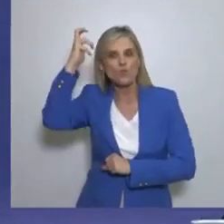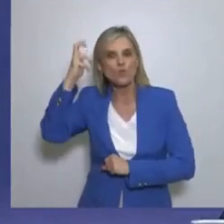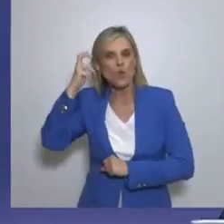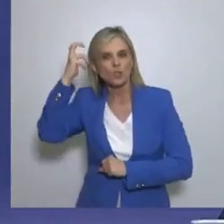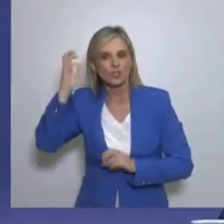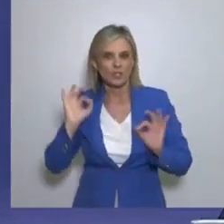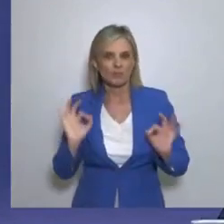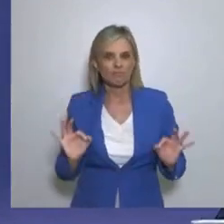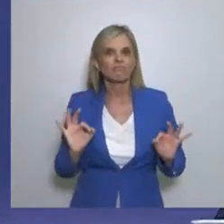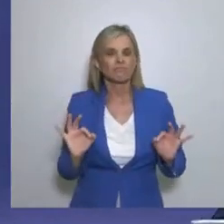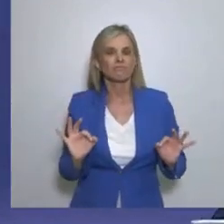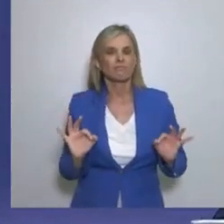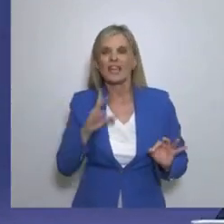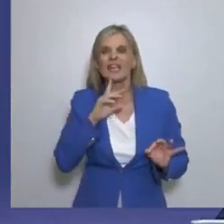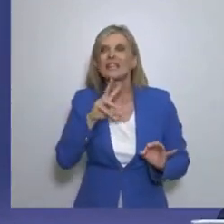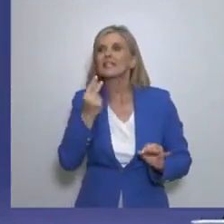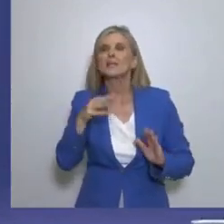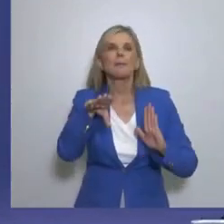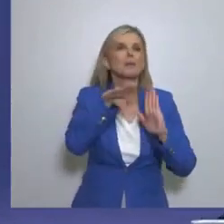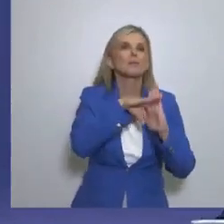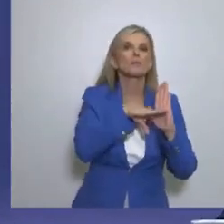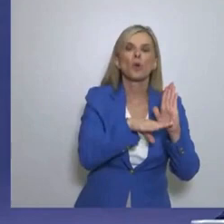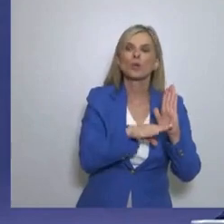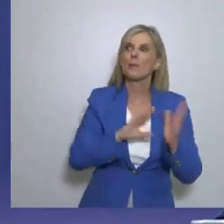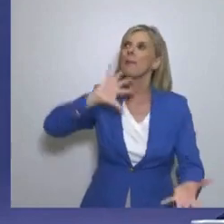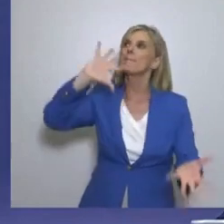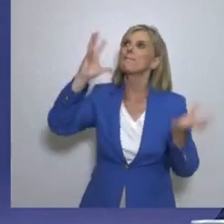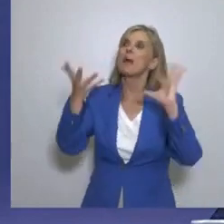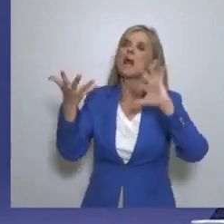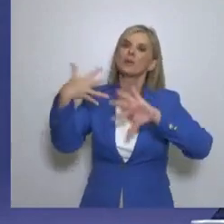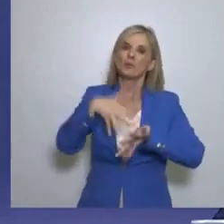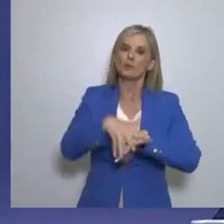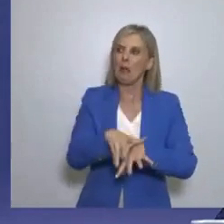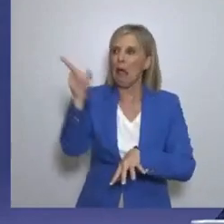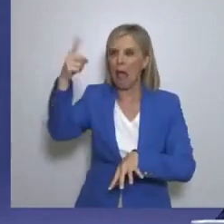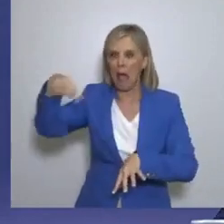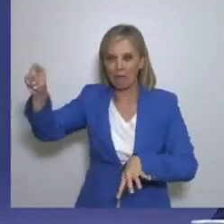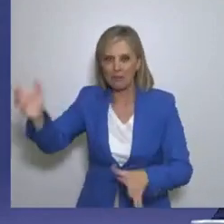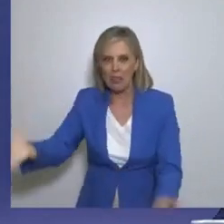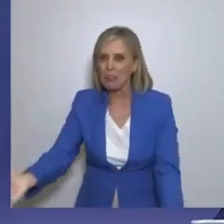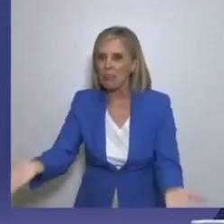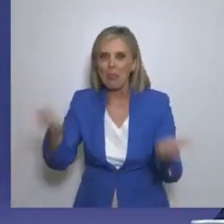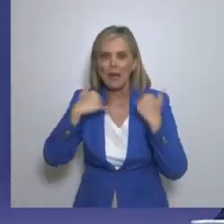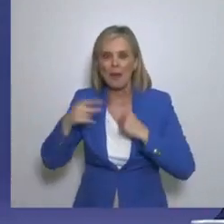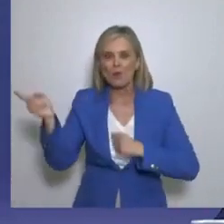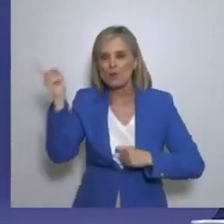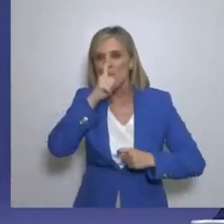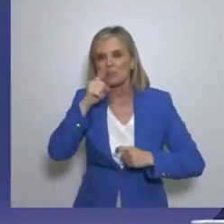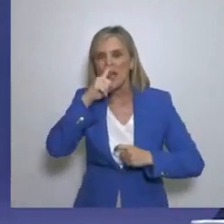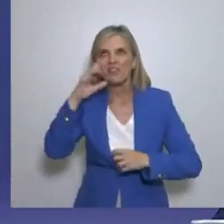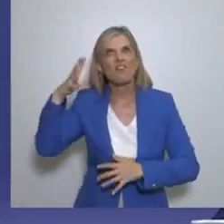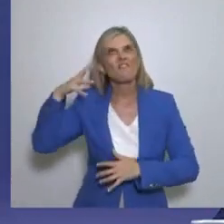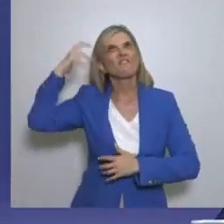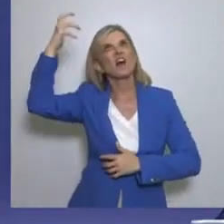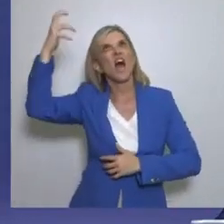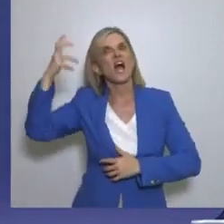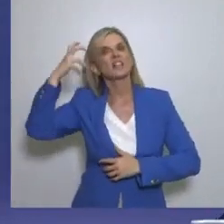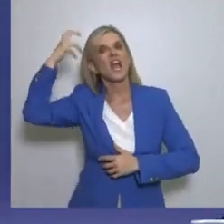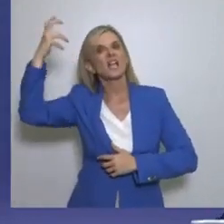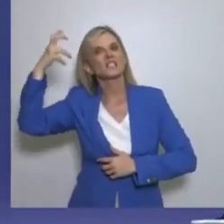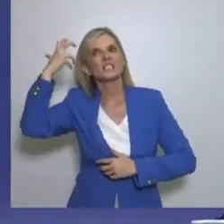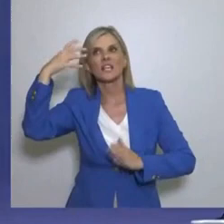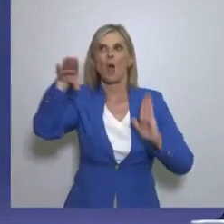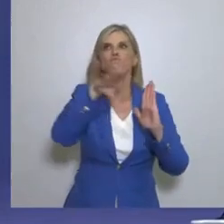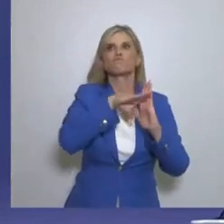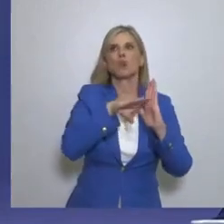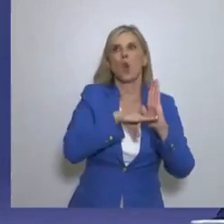μόνο η γνώση Άρα είναι ανύπαρτη και δημιουργούν αγέντες τελείως αποστατικές απέναντι στη φυσιολογία